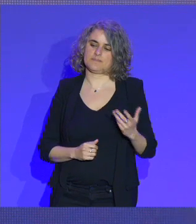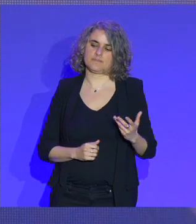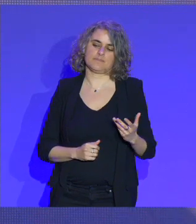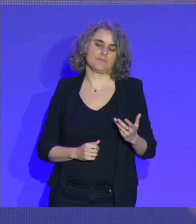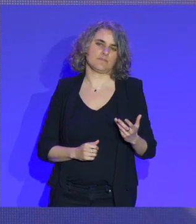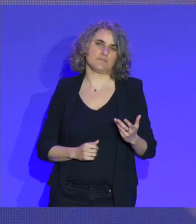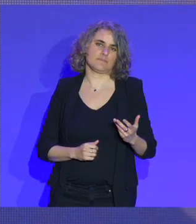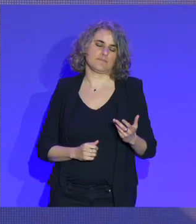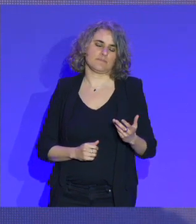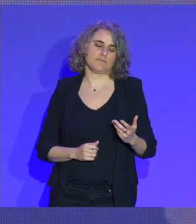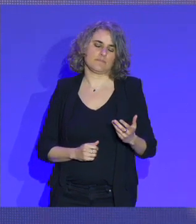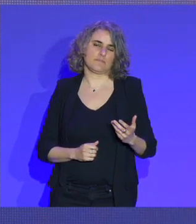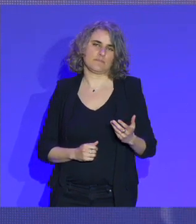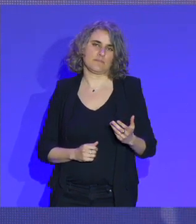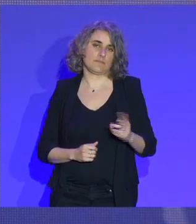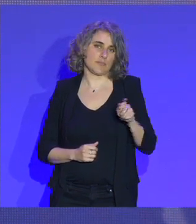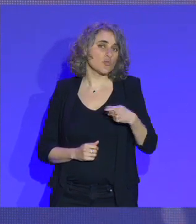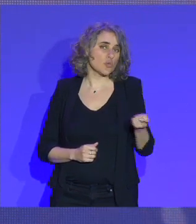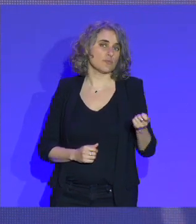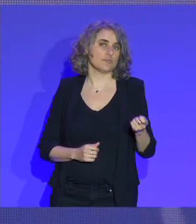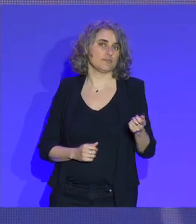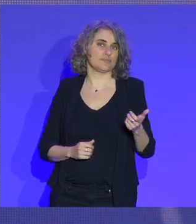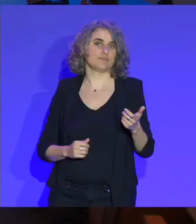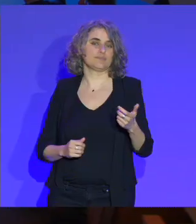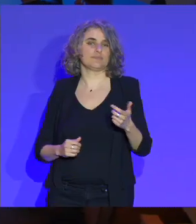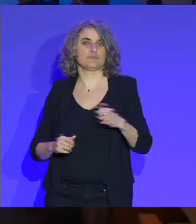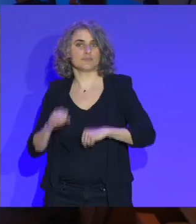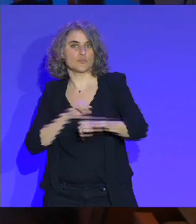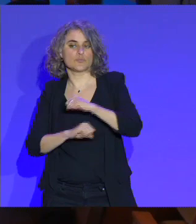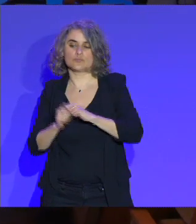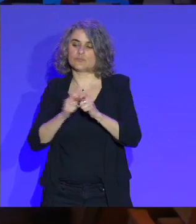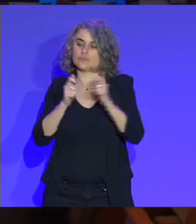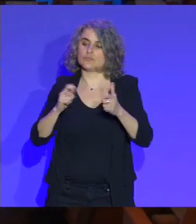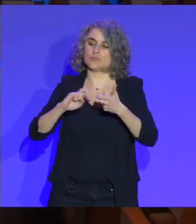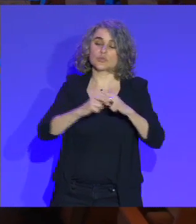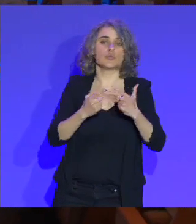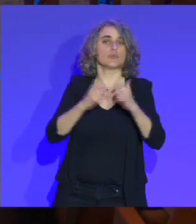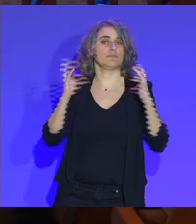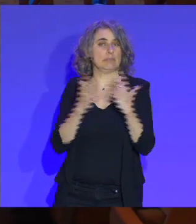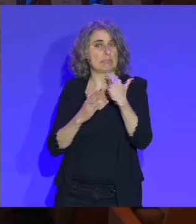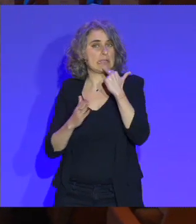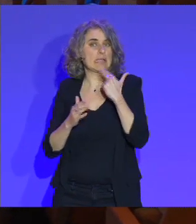compris, c'est par la qualité des structures qu'on retrouvera le nombre de licenciés.